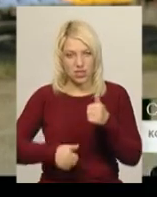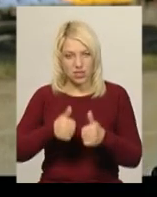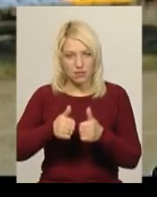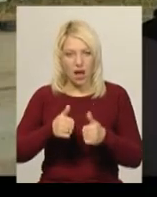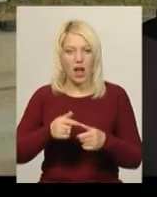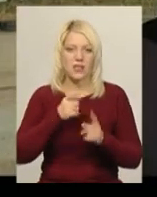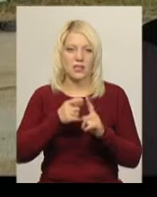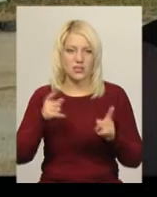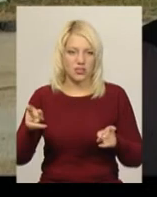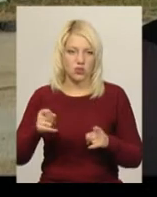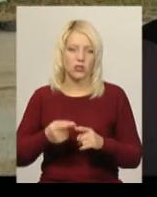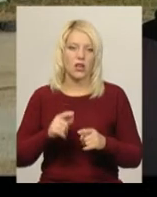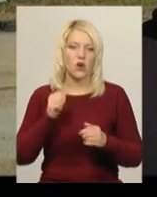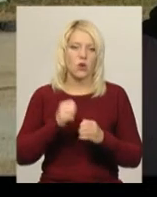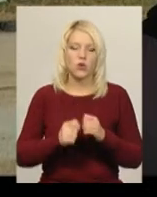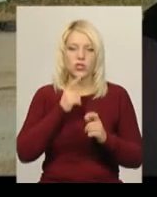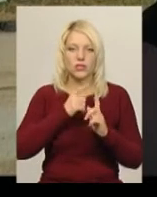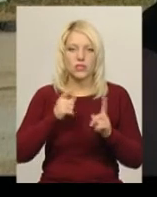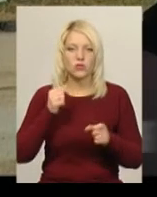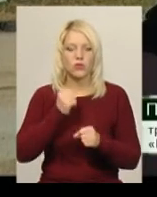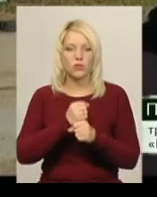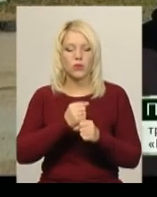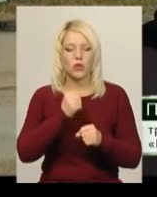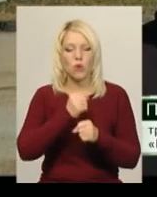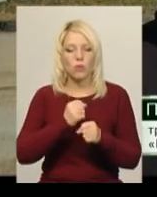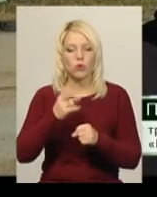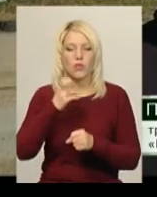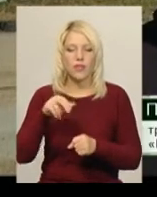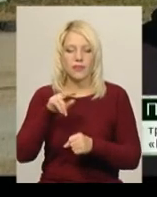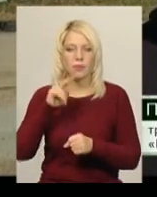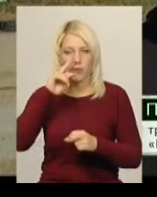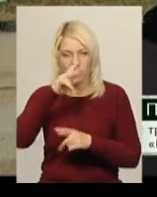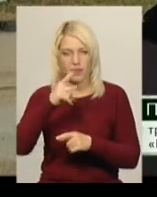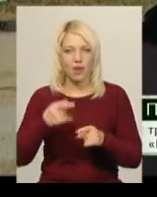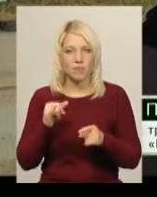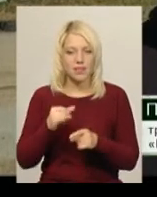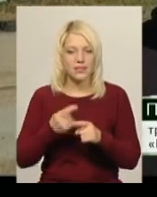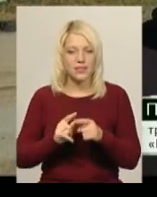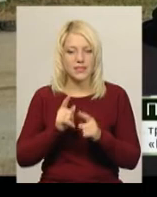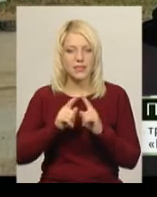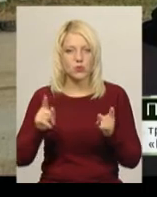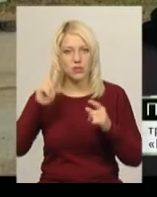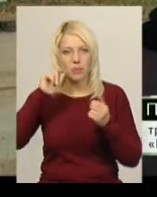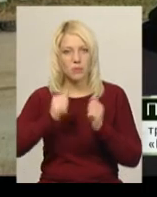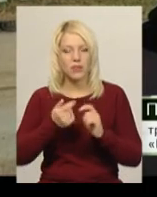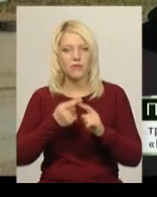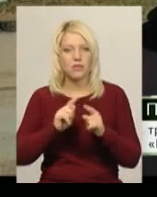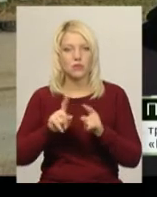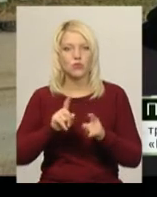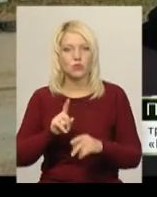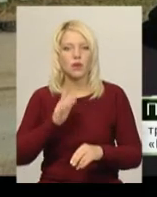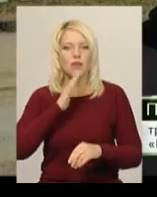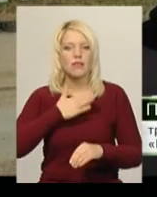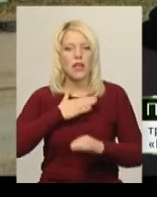Кубку України. Кожен сезон робимо роботу над помилками, а цей сезон запам'ятався тим, що в наших хлопців